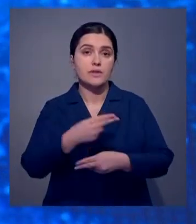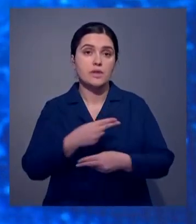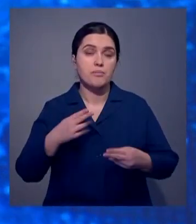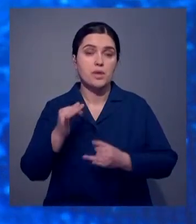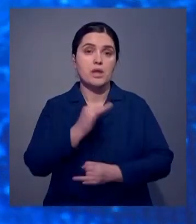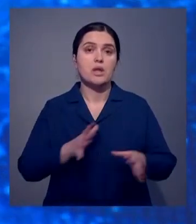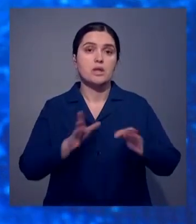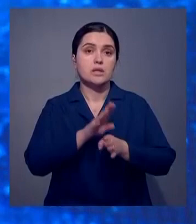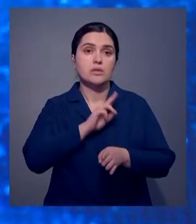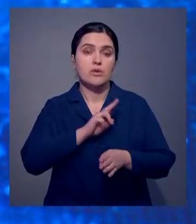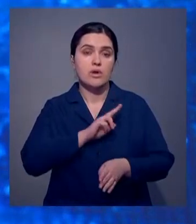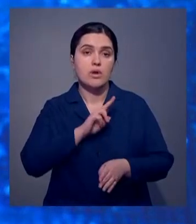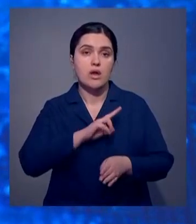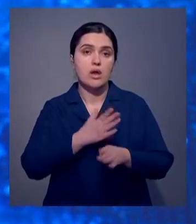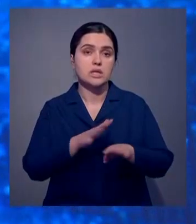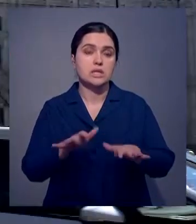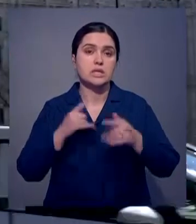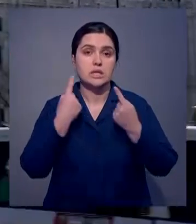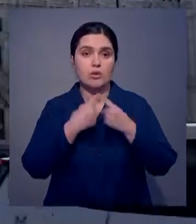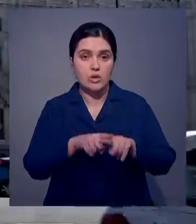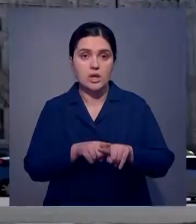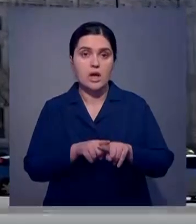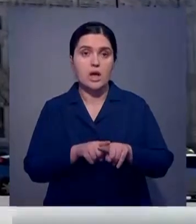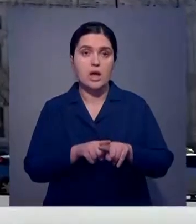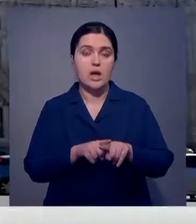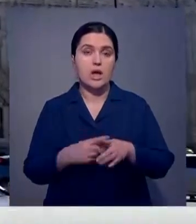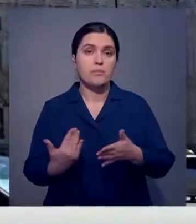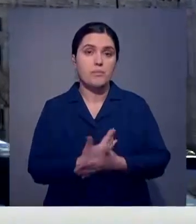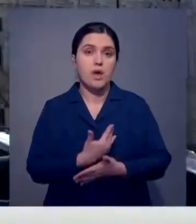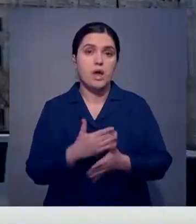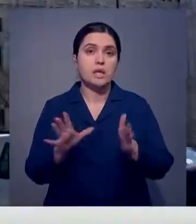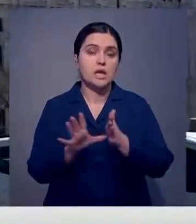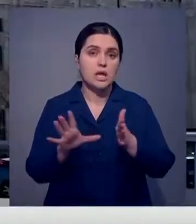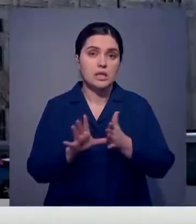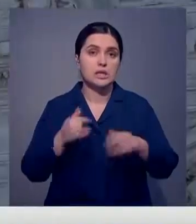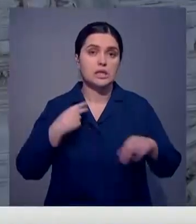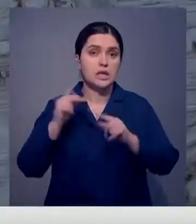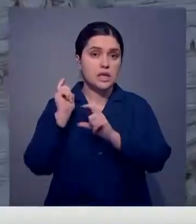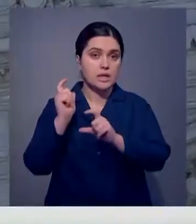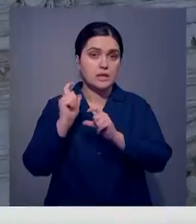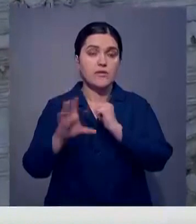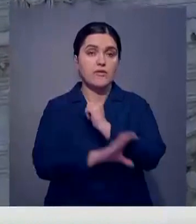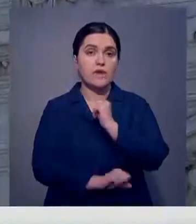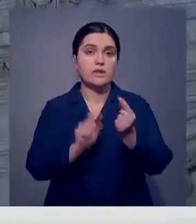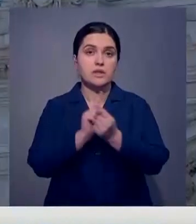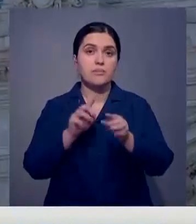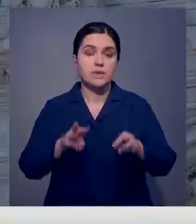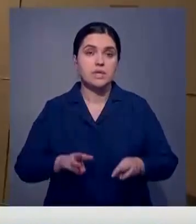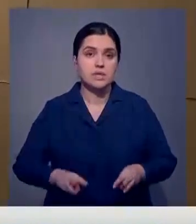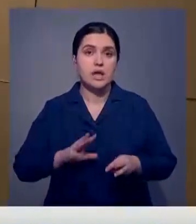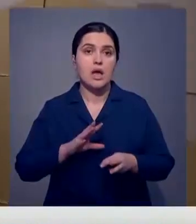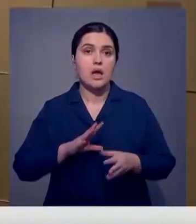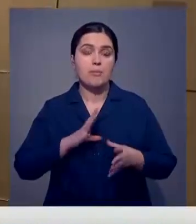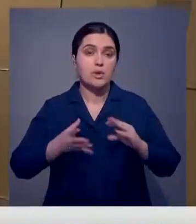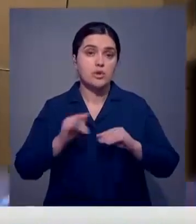ключевых тем стало обсуждение сотрудничества в сфере IT-технологий, возобновляемой энергетики и логистики. В завершении встречи министры